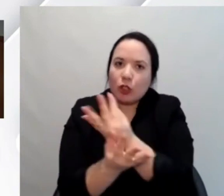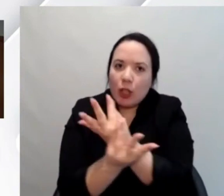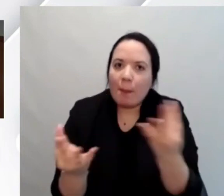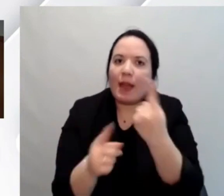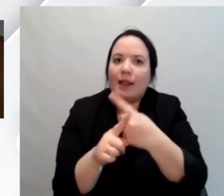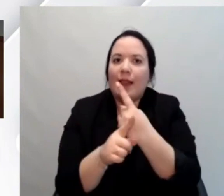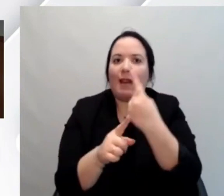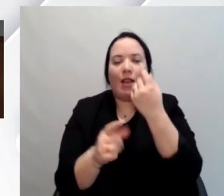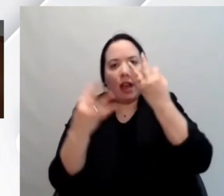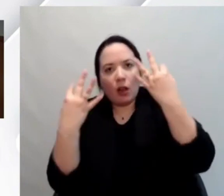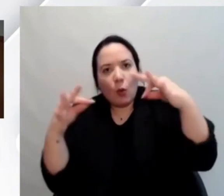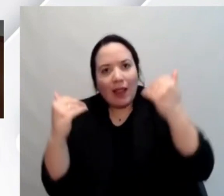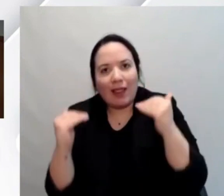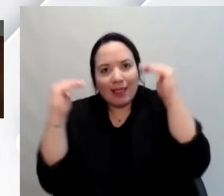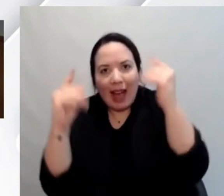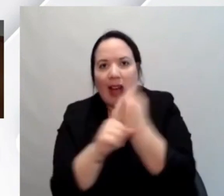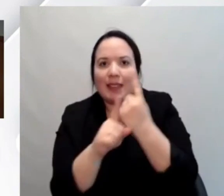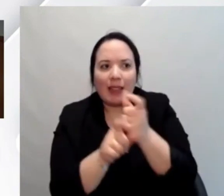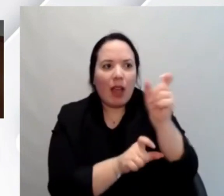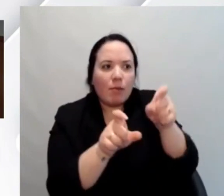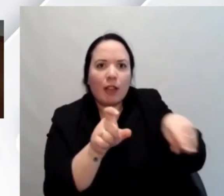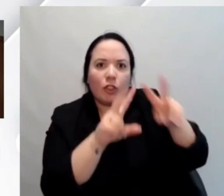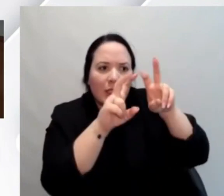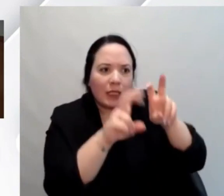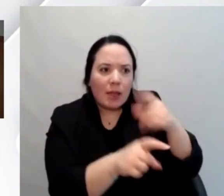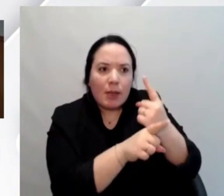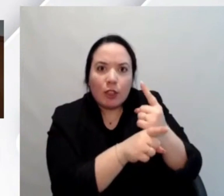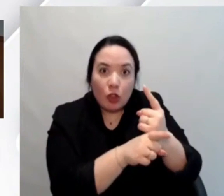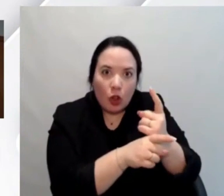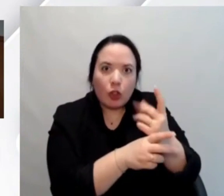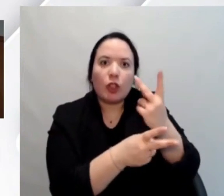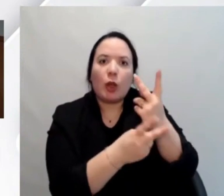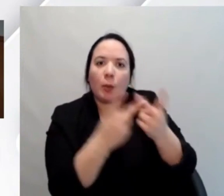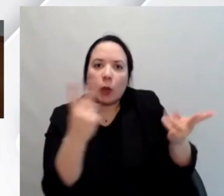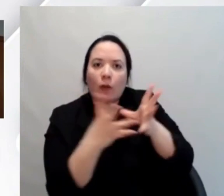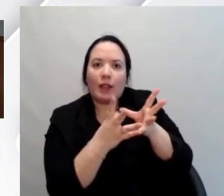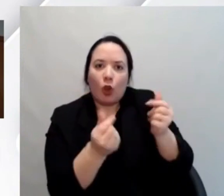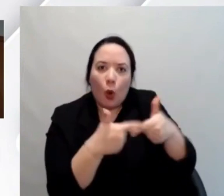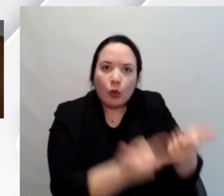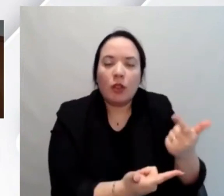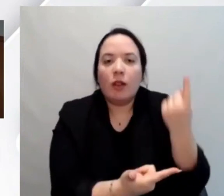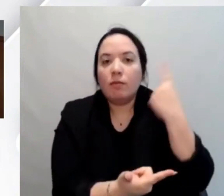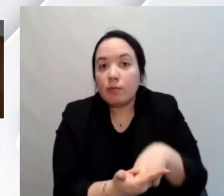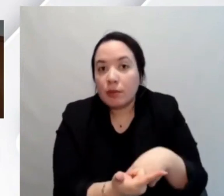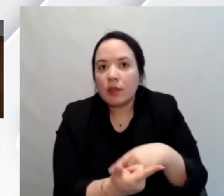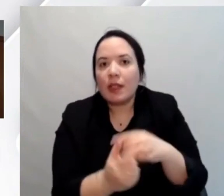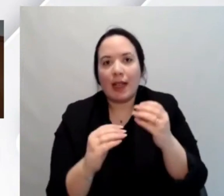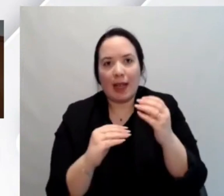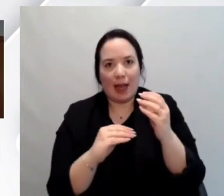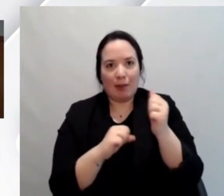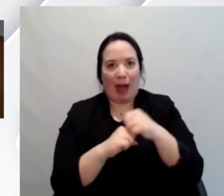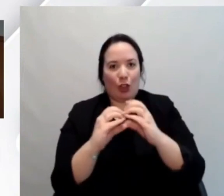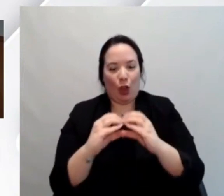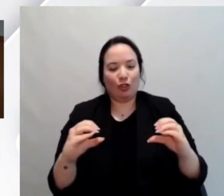di usabilità di fare ricerca utente di usare laddove è possibile se non si riesce a fare meglio questi mattoncini non